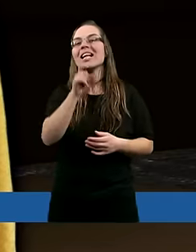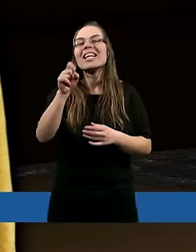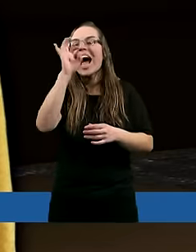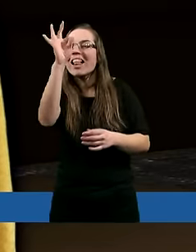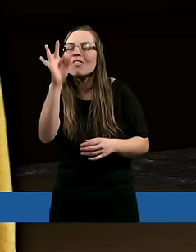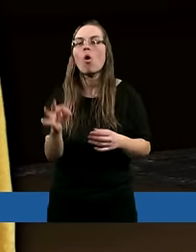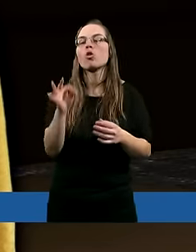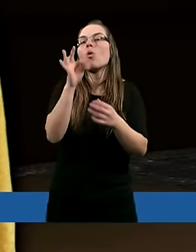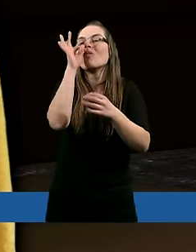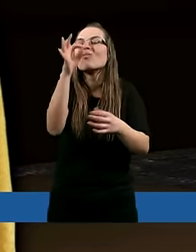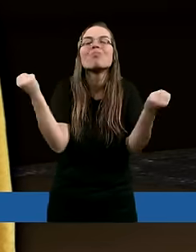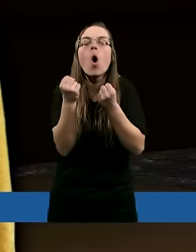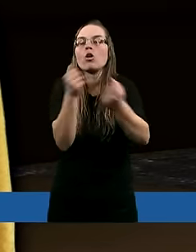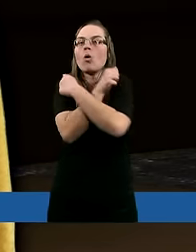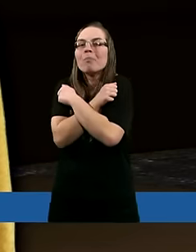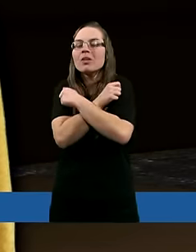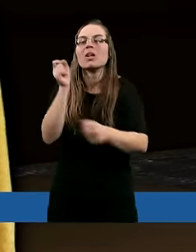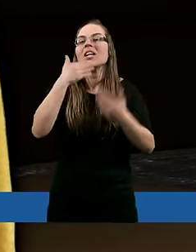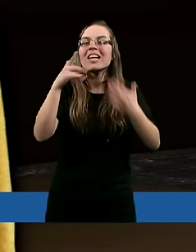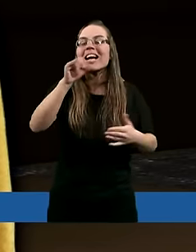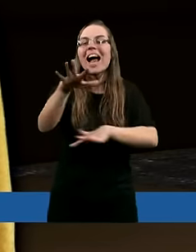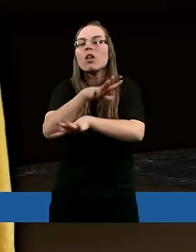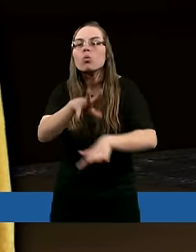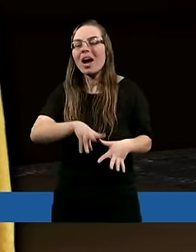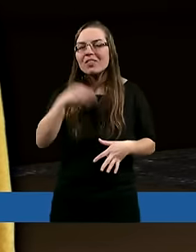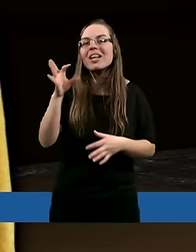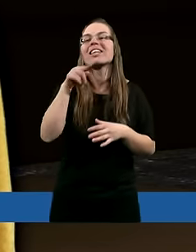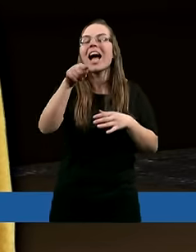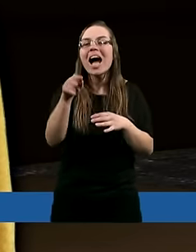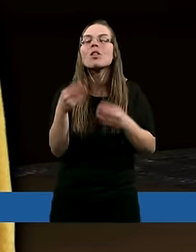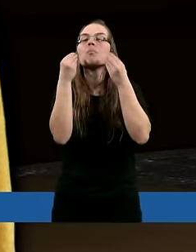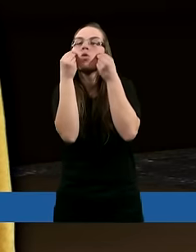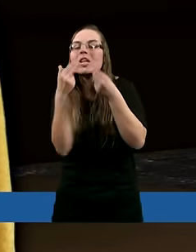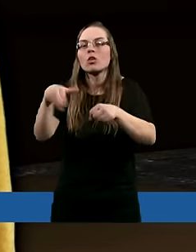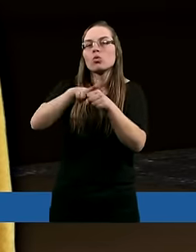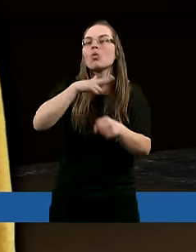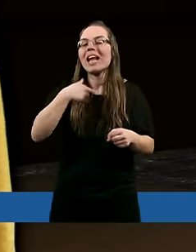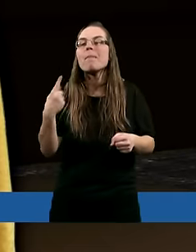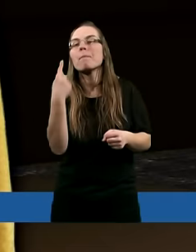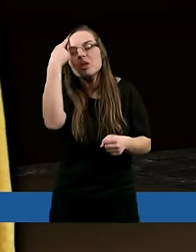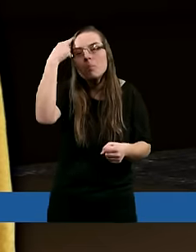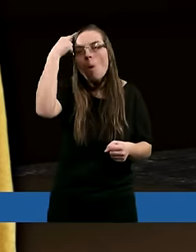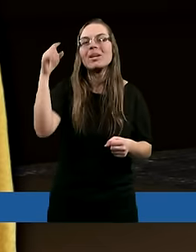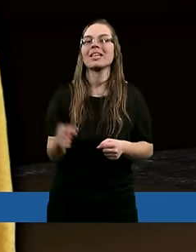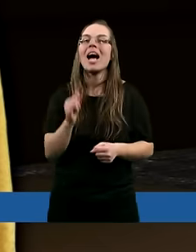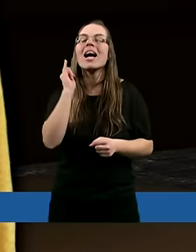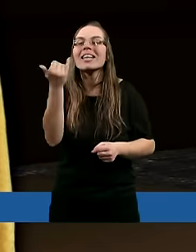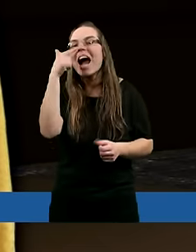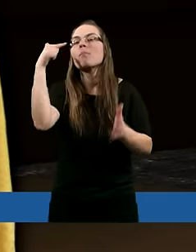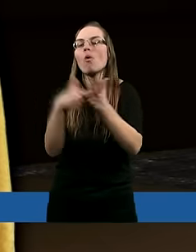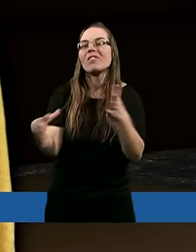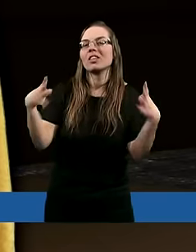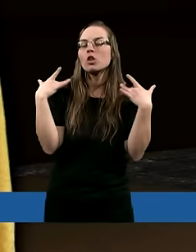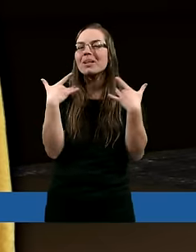Twoją przelaną krew. Dziękujemy Ci za Ducha Świętego, za Pocieszyciela, który nam przypomina, jak